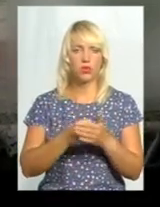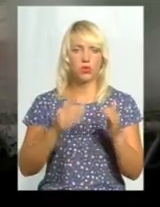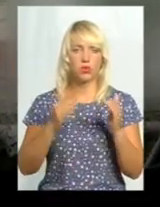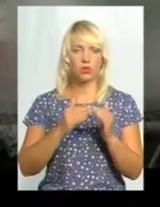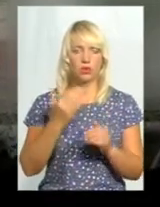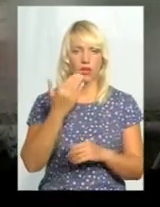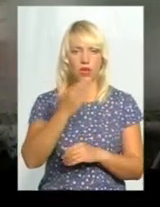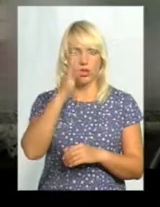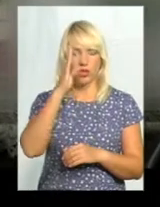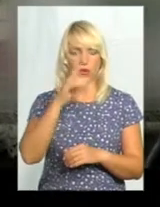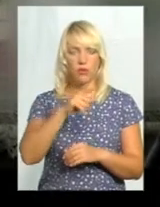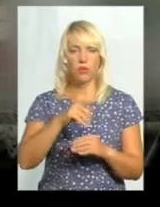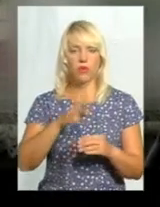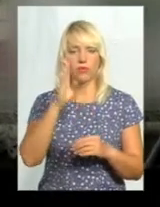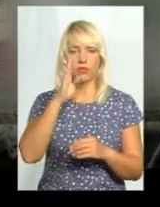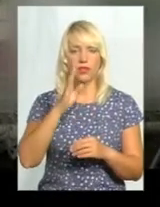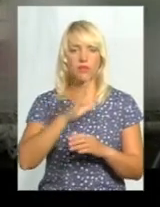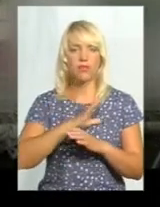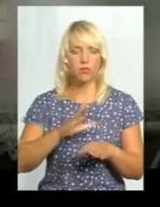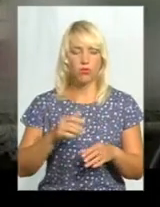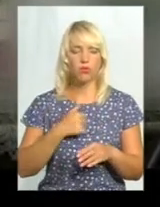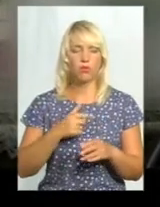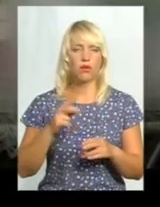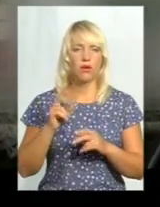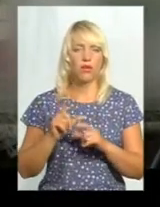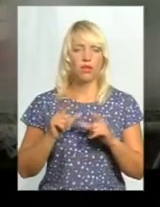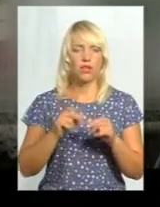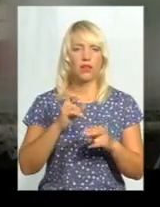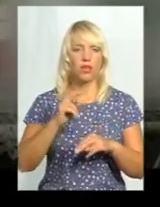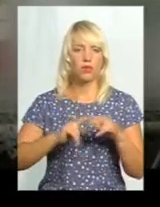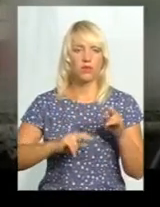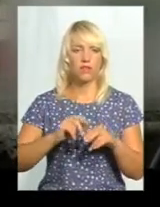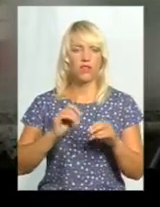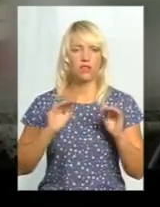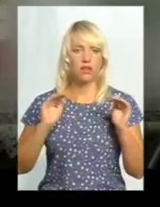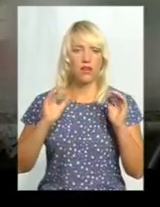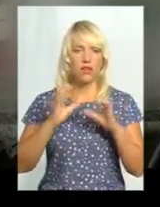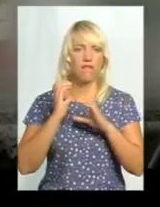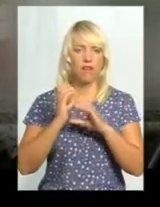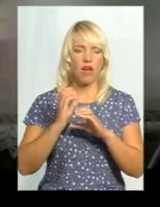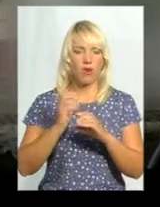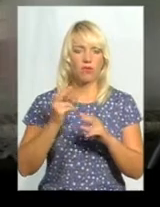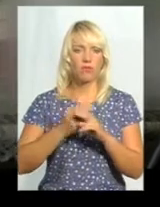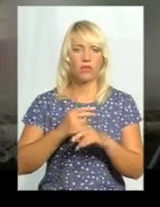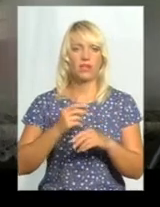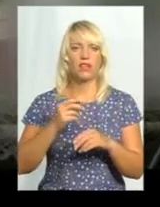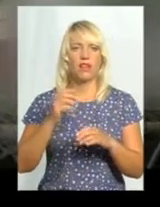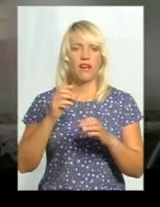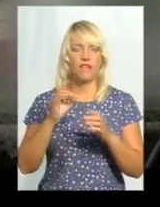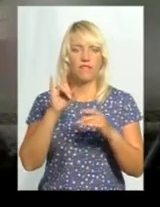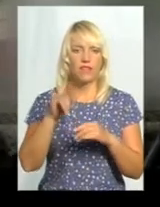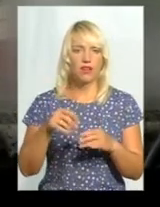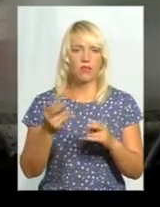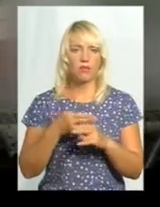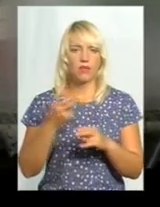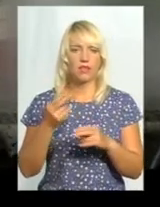дому не виявилося, ми поїхали на будівництво. Позили їх в закритому фургоні, без вікон, без нічого, без повна машина, краски, інструментів, шпакльовки і всього